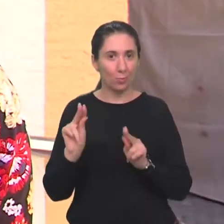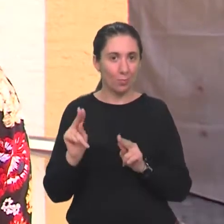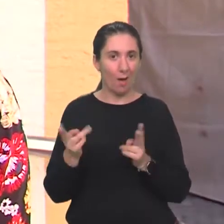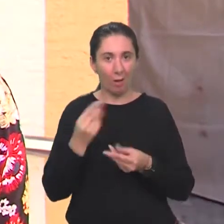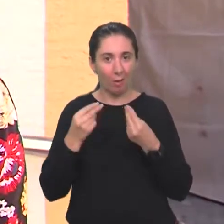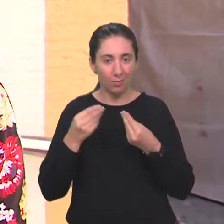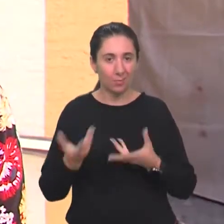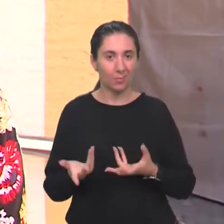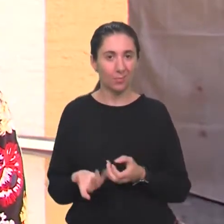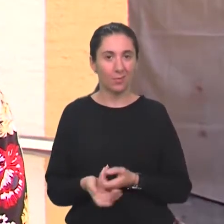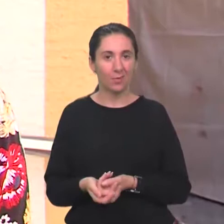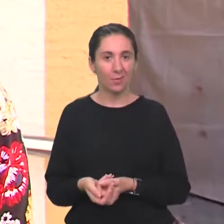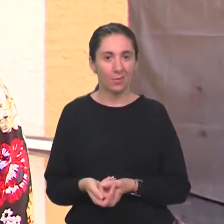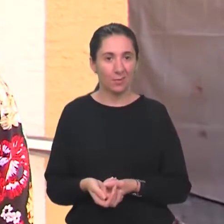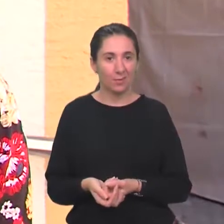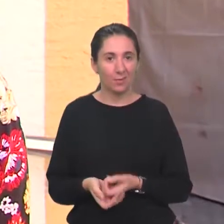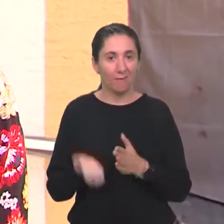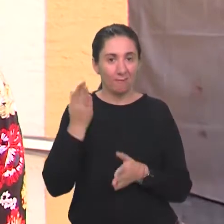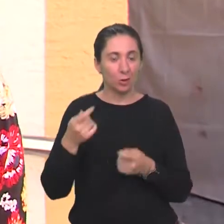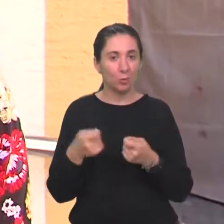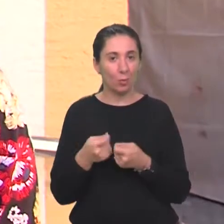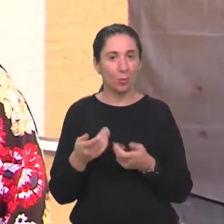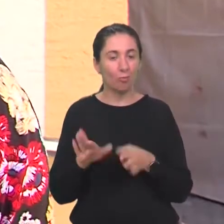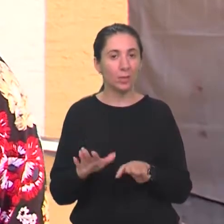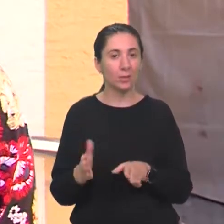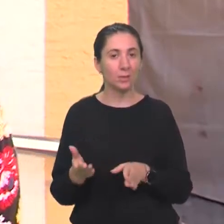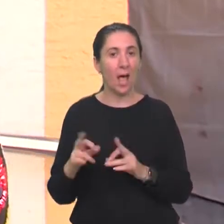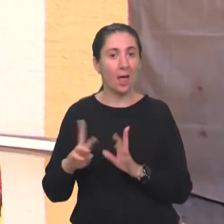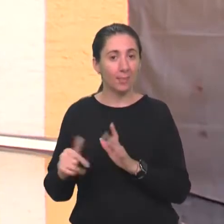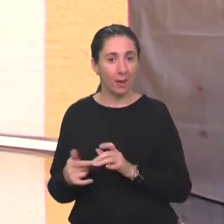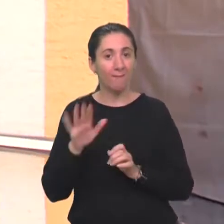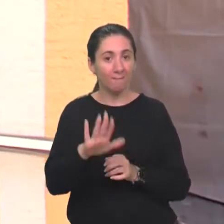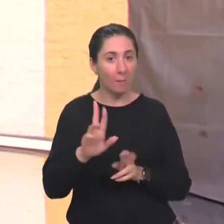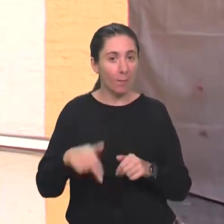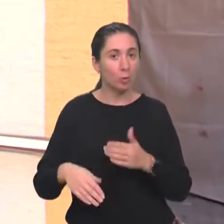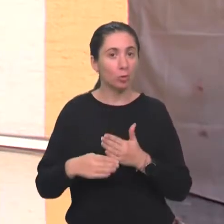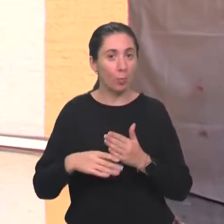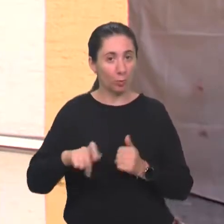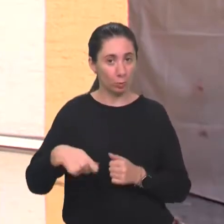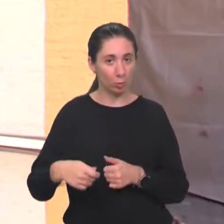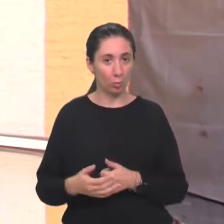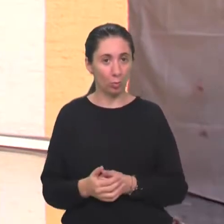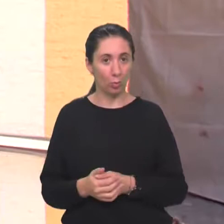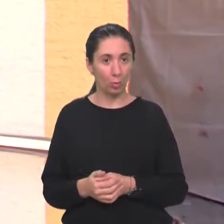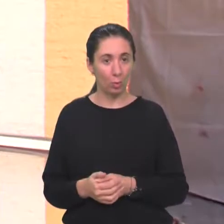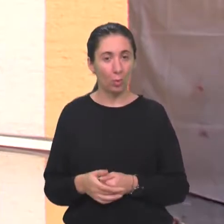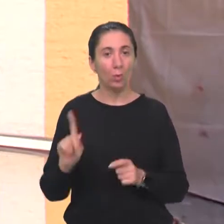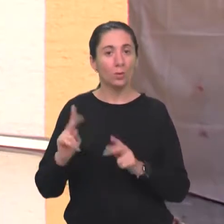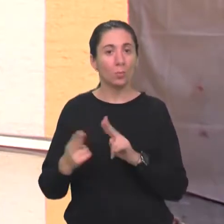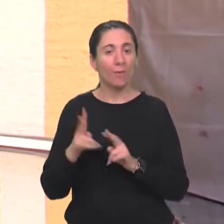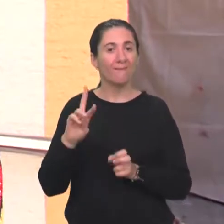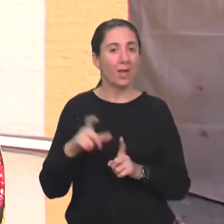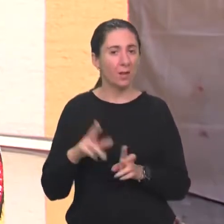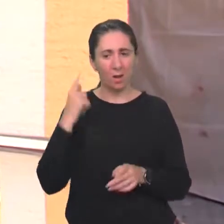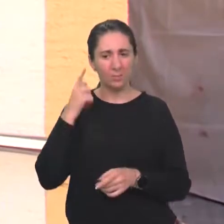malo reći više o tome koliko Andreje i Vama može pomoći upuštiti? Pa dok nismo upoznali